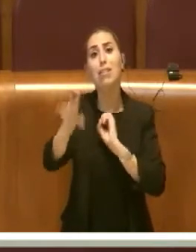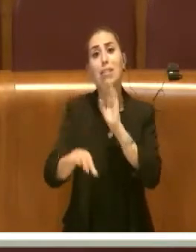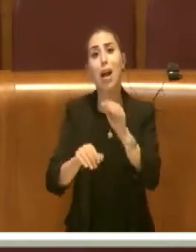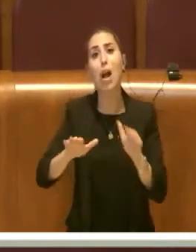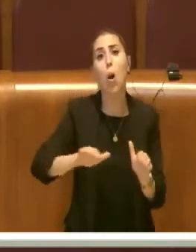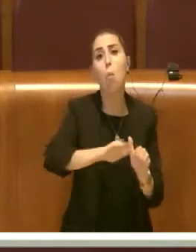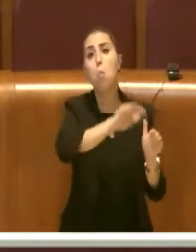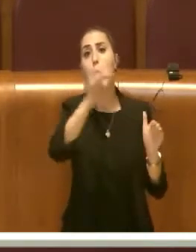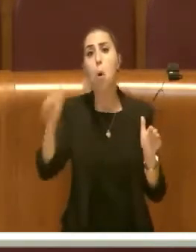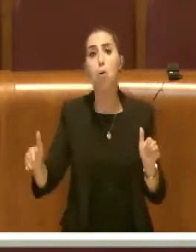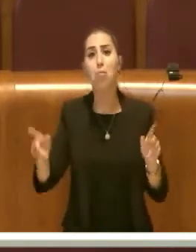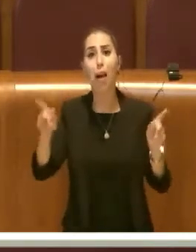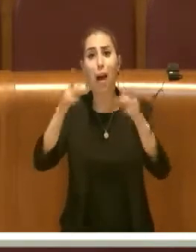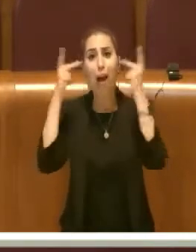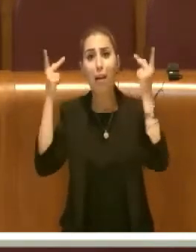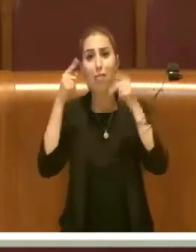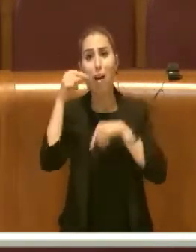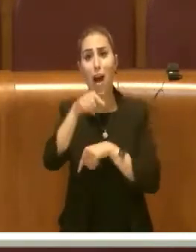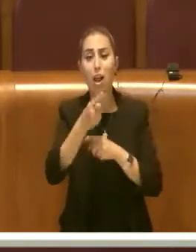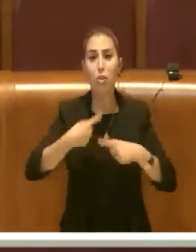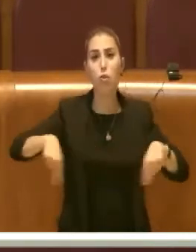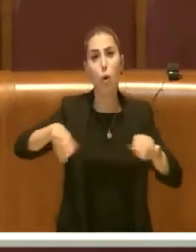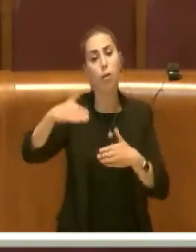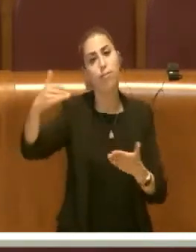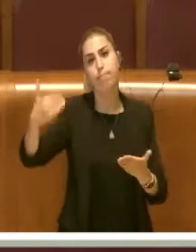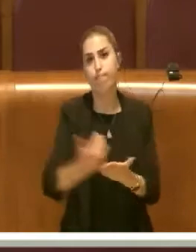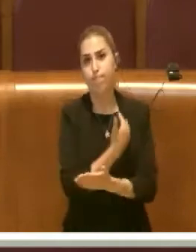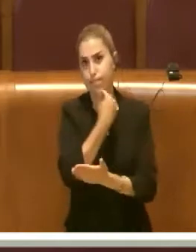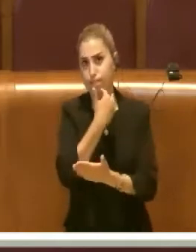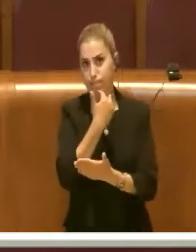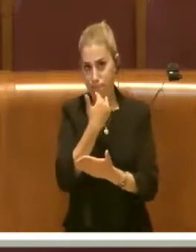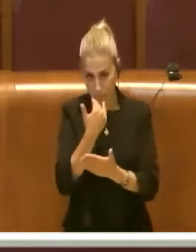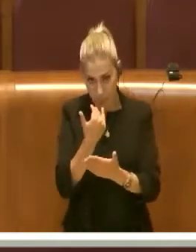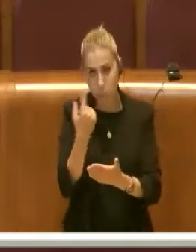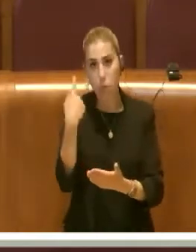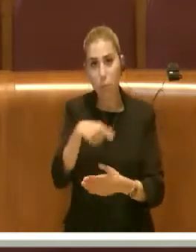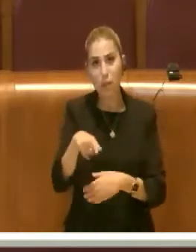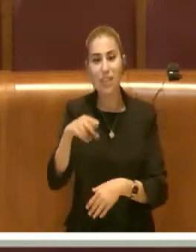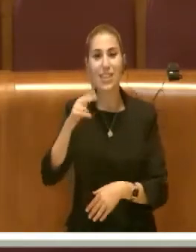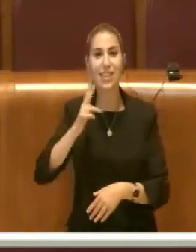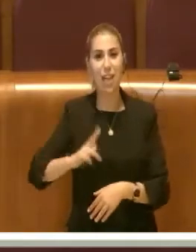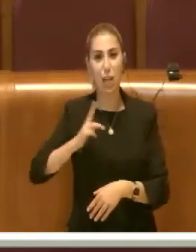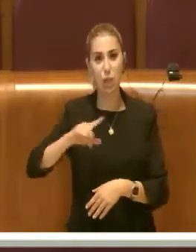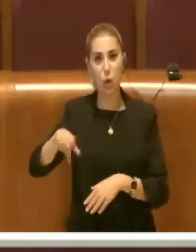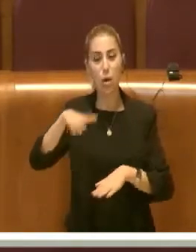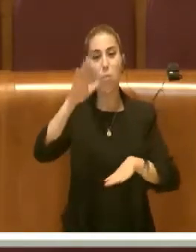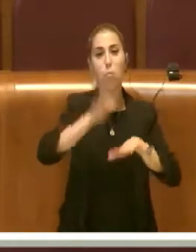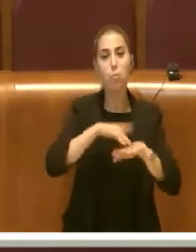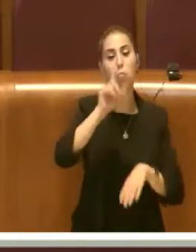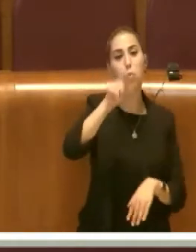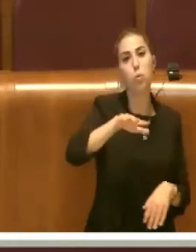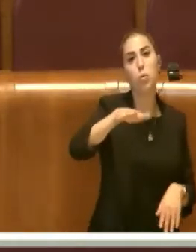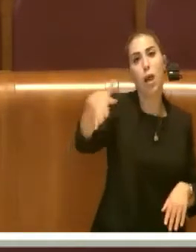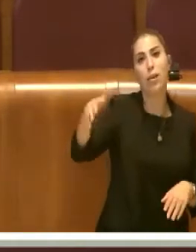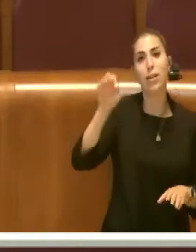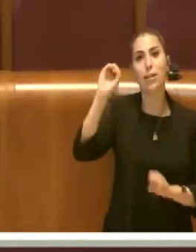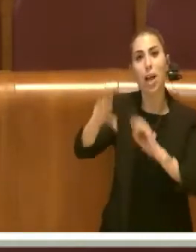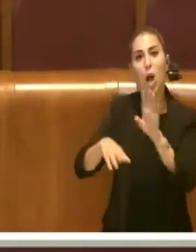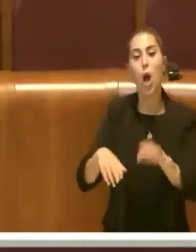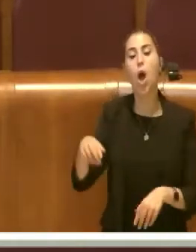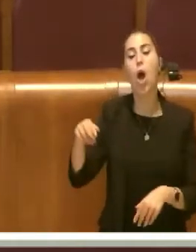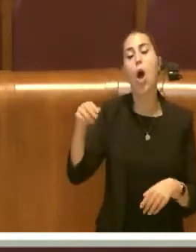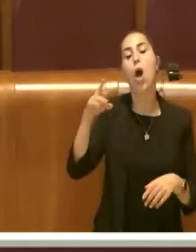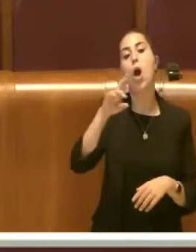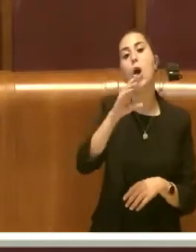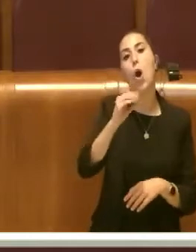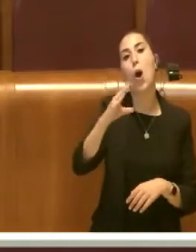ritirata come delibera da questa amministrazione. Ebbene, questo signore è proprietario anche di una discarica a Roccasecca.